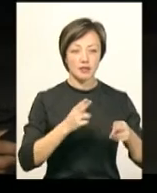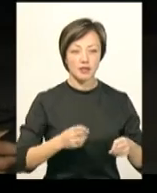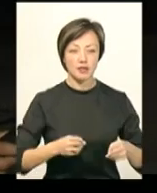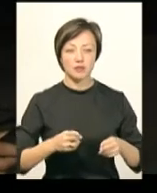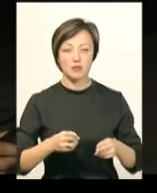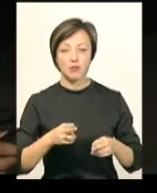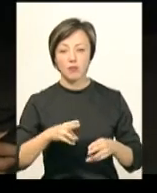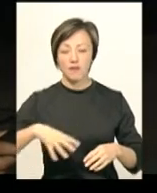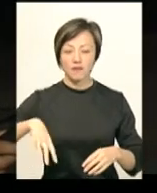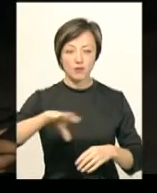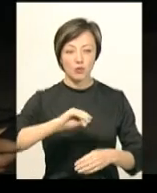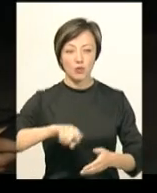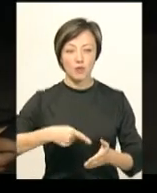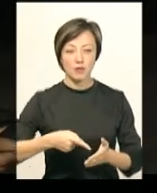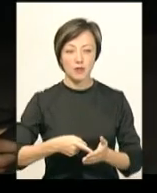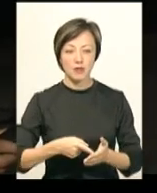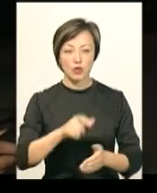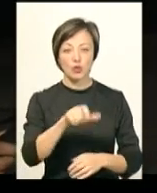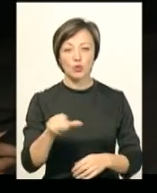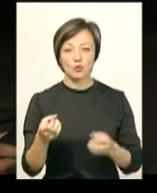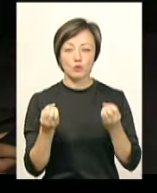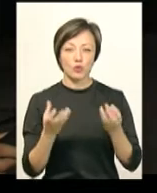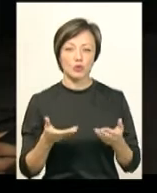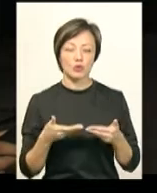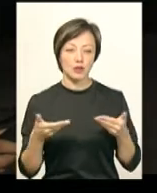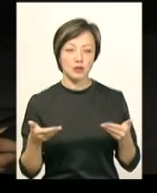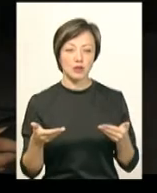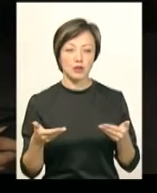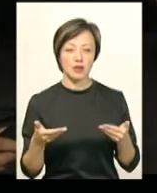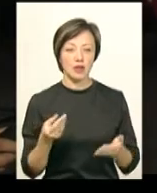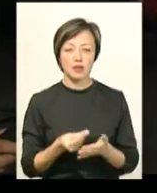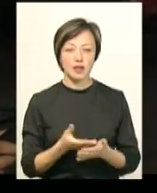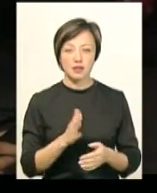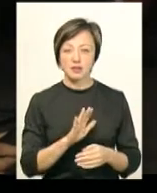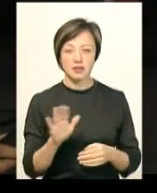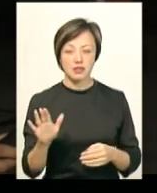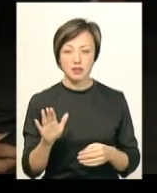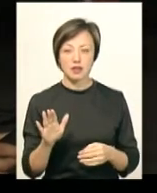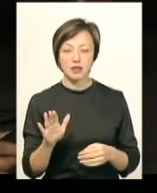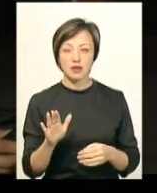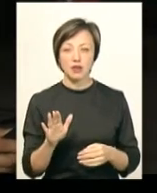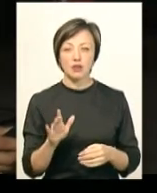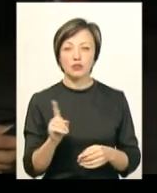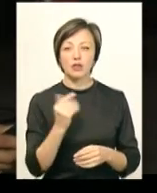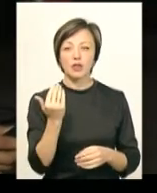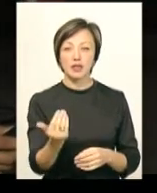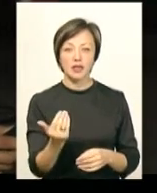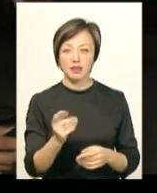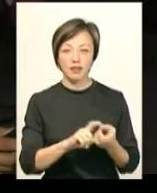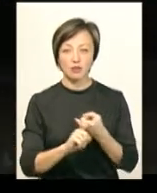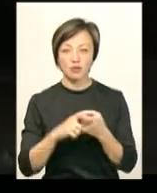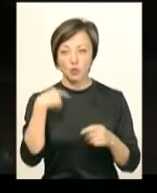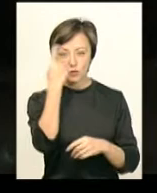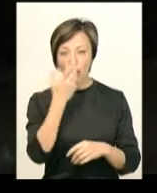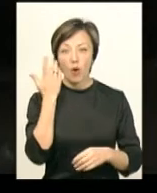так і по всему місту, люди просто нас не цінять, тому що це їх не стосується